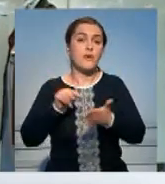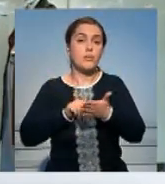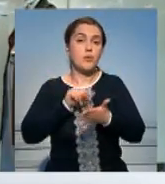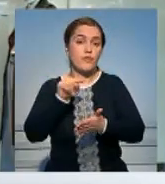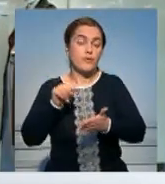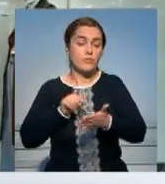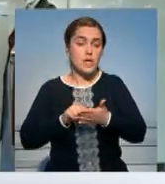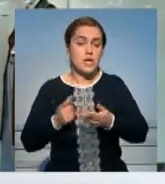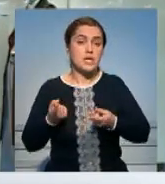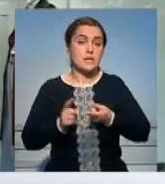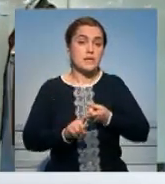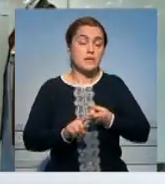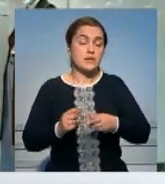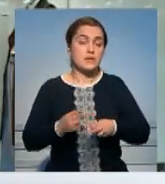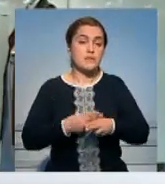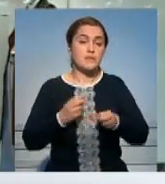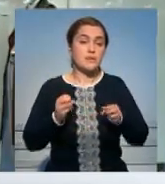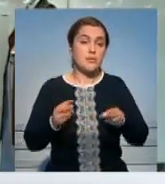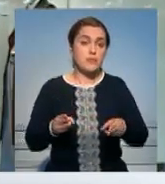безопасностью.